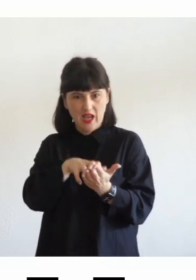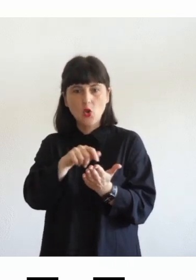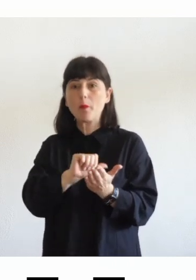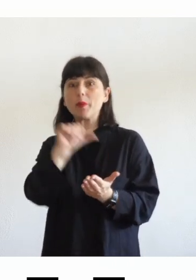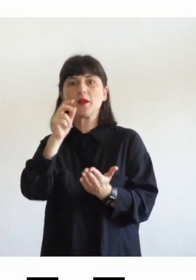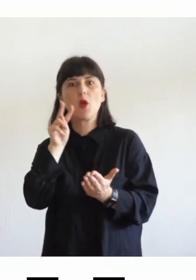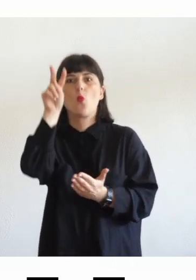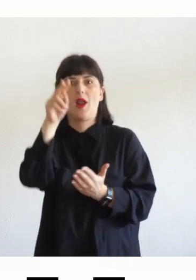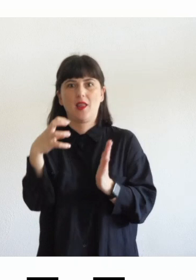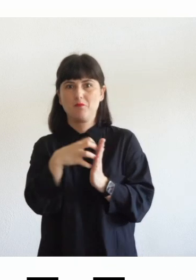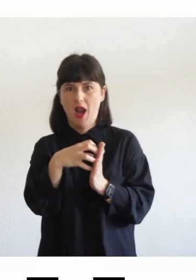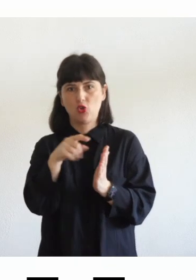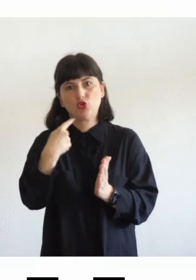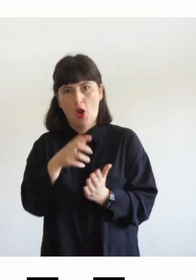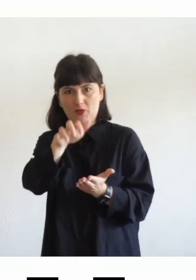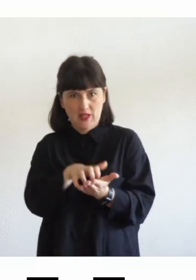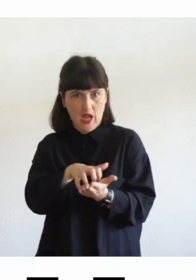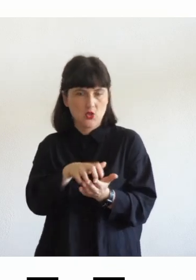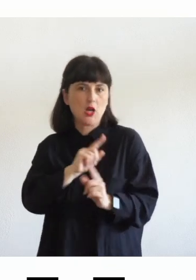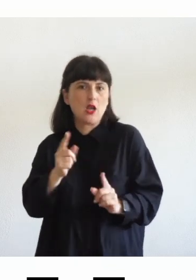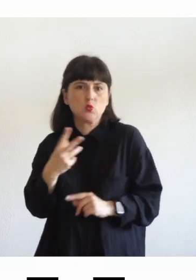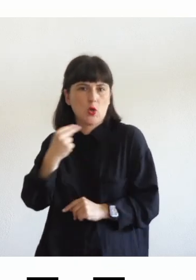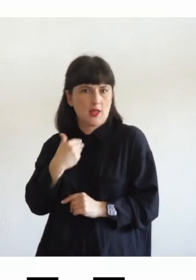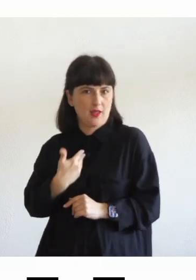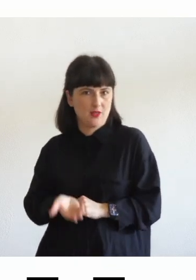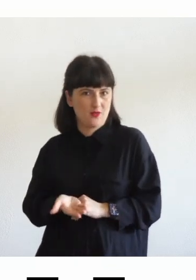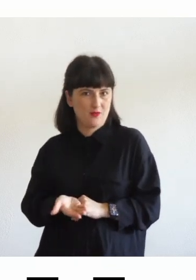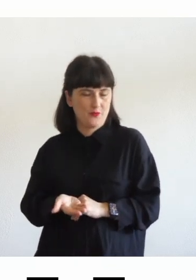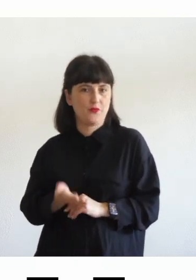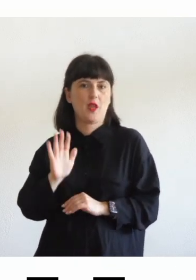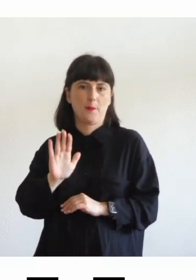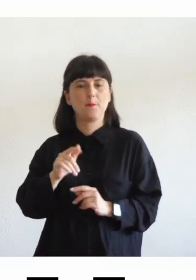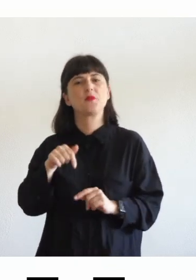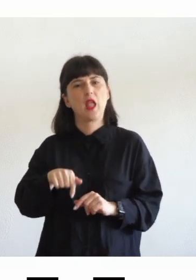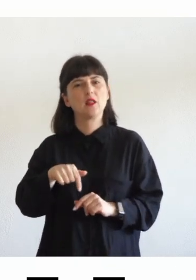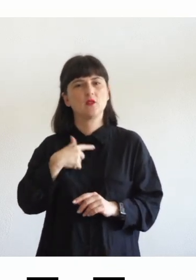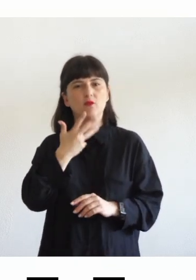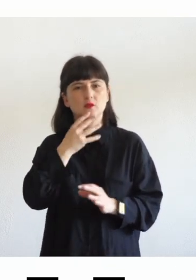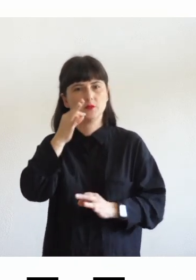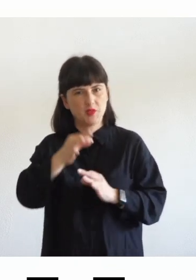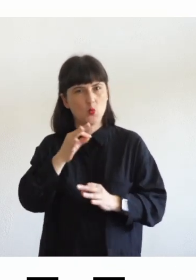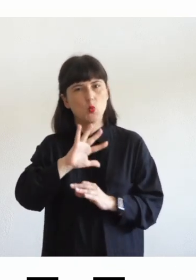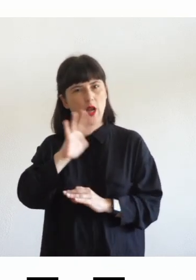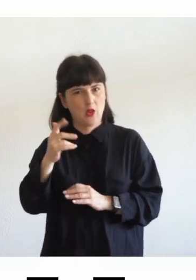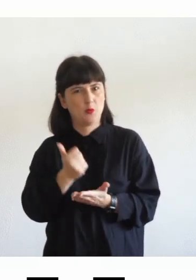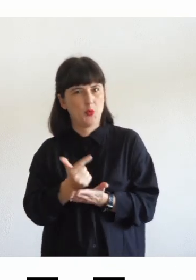vi voglio un attimo accompagnare anche su un aspetto che è molto importante rispetto ai libri digitali l'ancoraggio